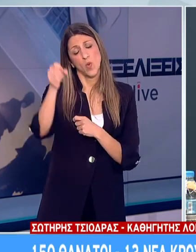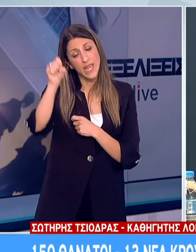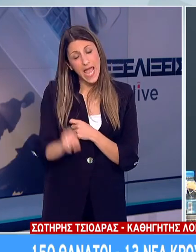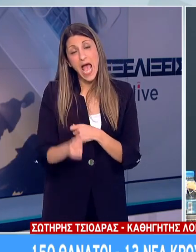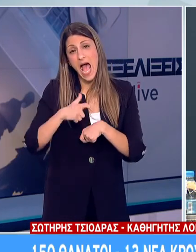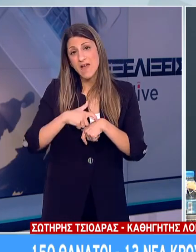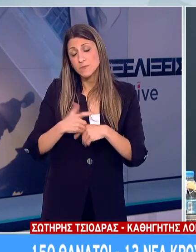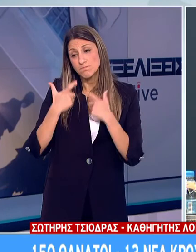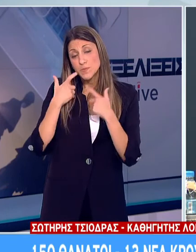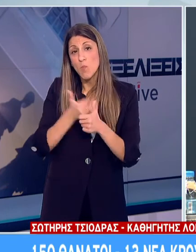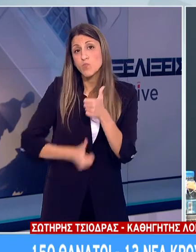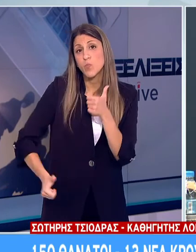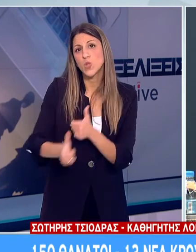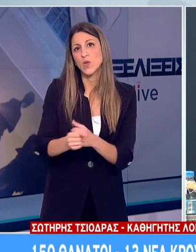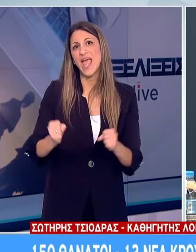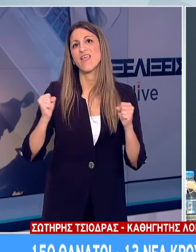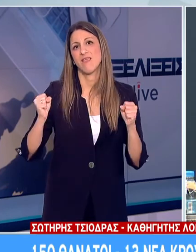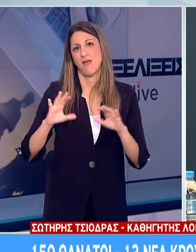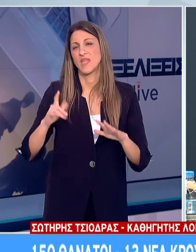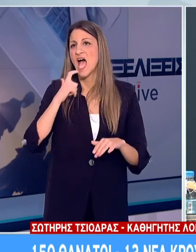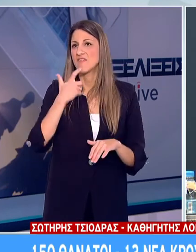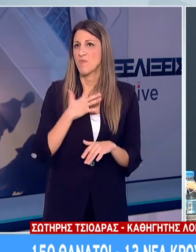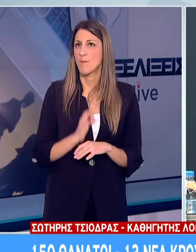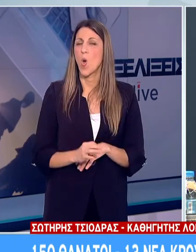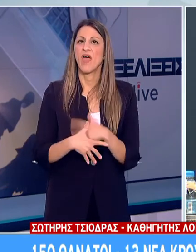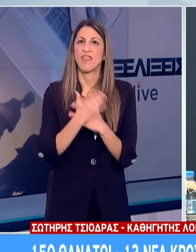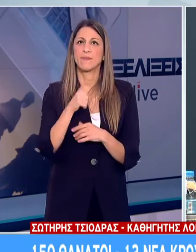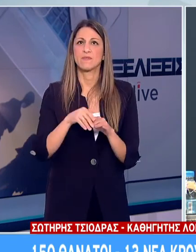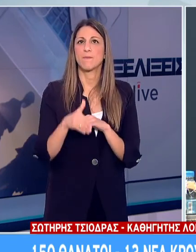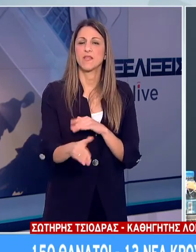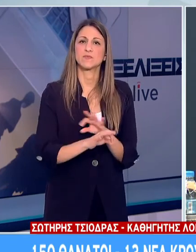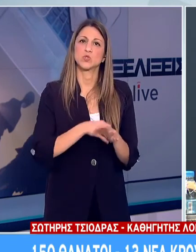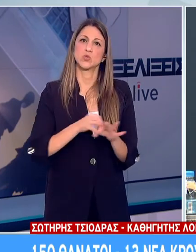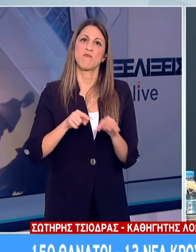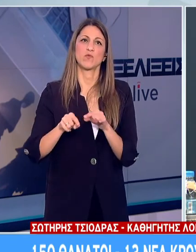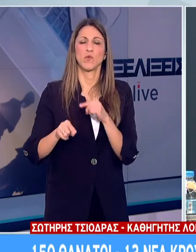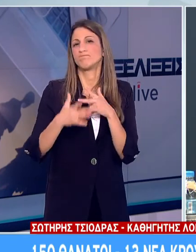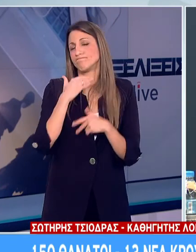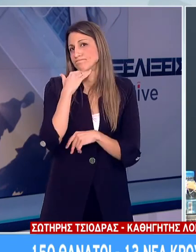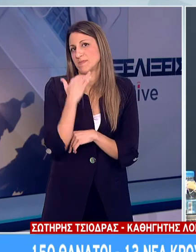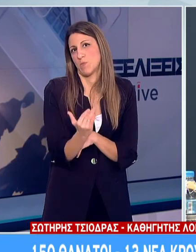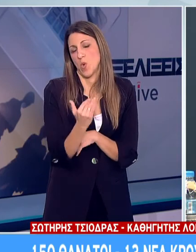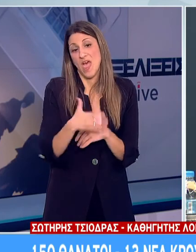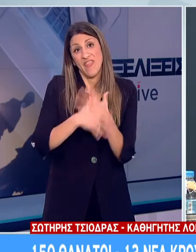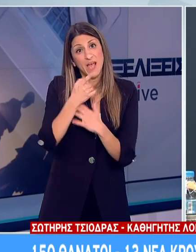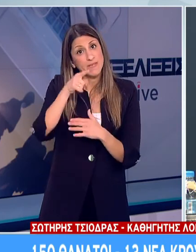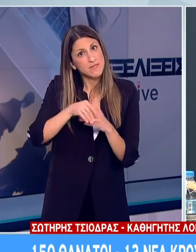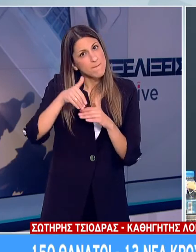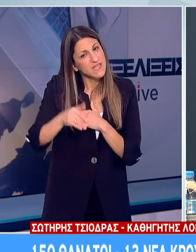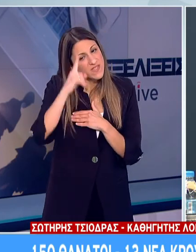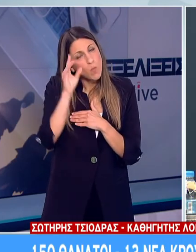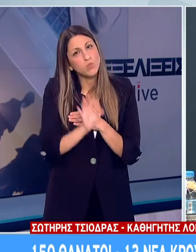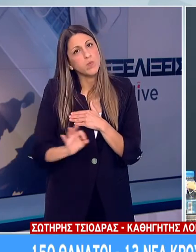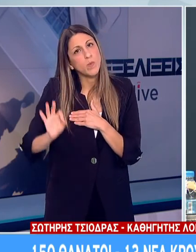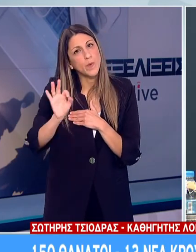επιφυλακή δεν μπορώ να πω από τώρα ότι 15 μέρες μετά θα σας πούμε με σιγουριά τι γίνεται αλλά 15 μέρες μετά θα είμαστε με πιο ακρίβεια θα ξέρουμε προς τα πού πάμε